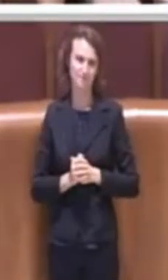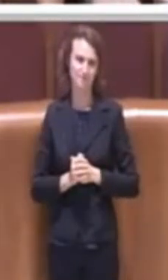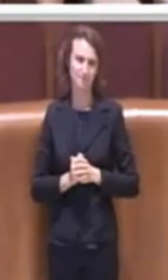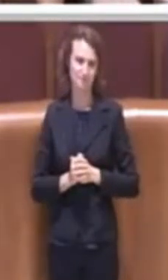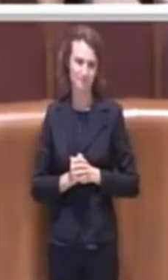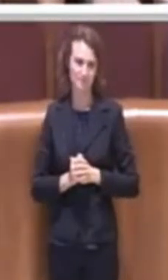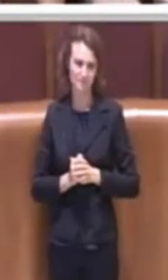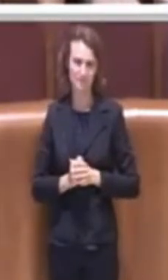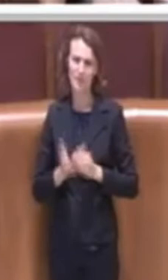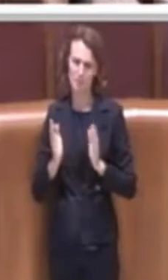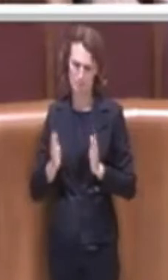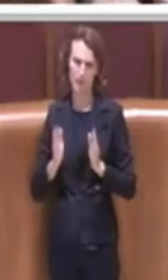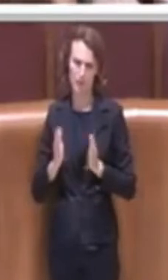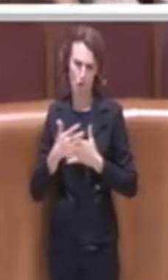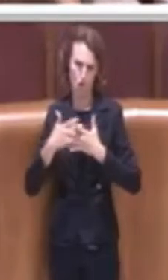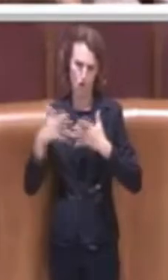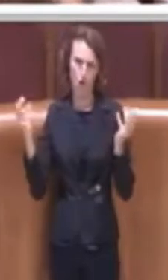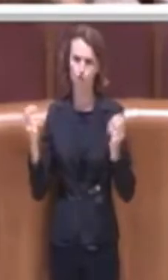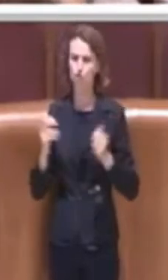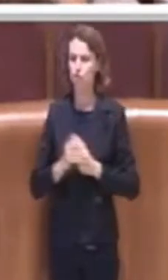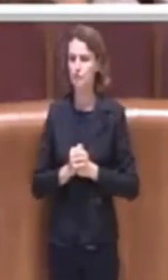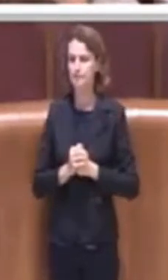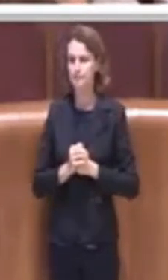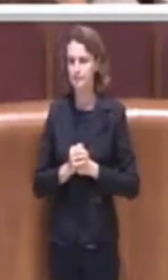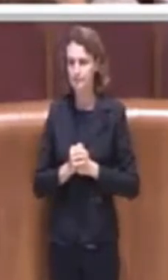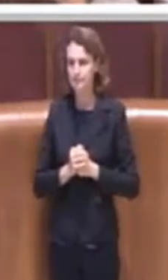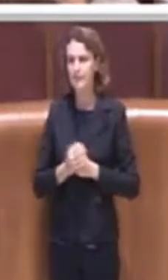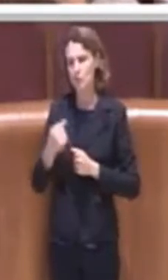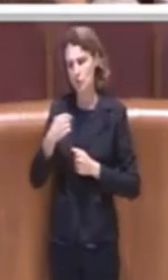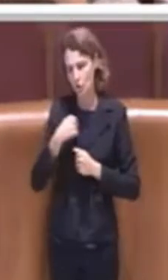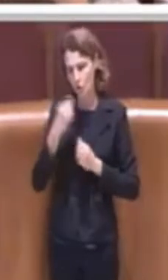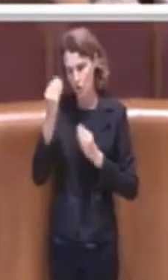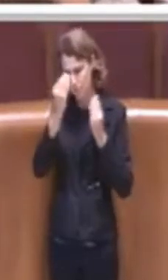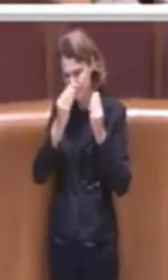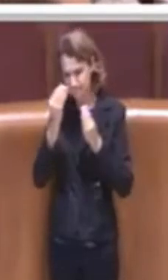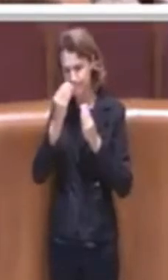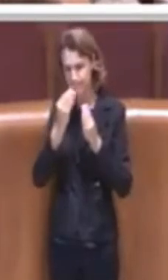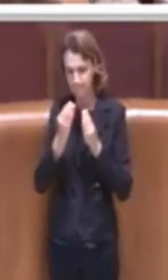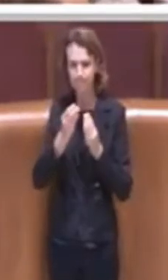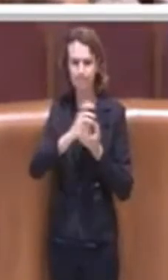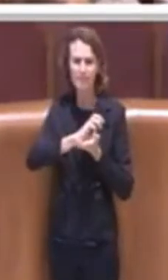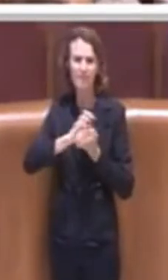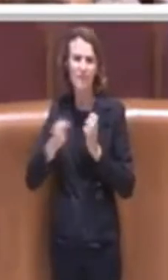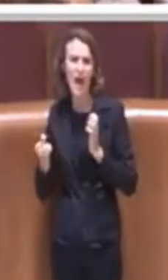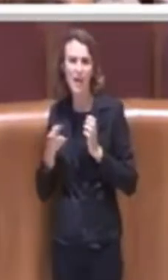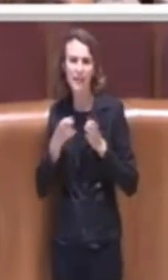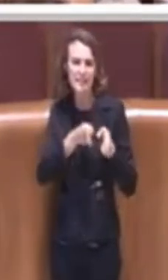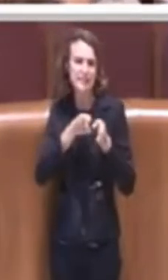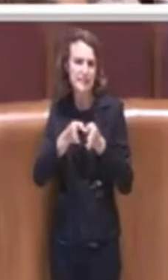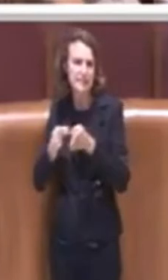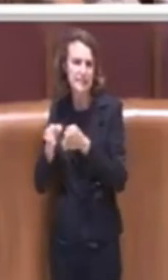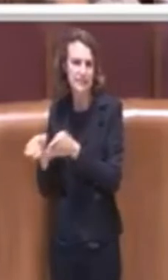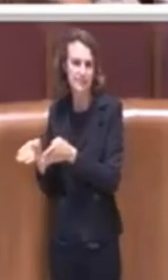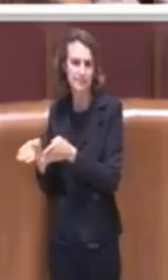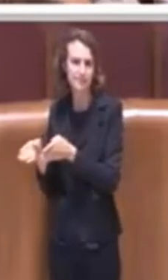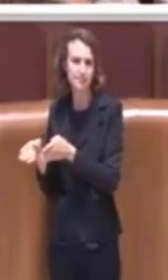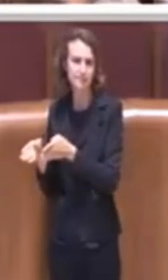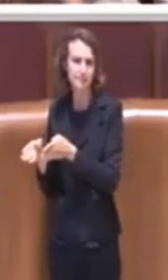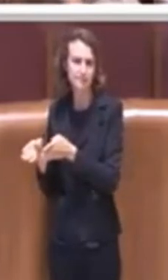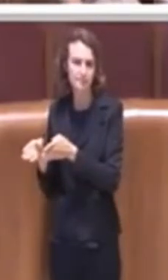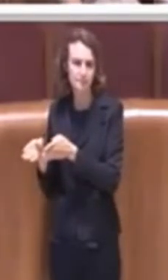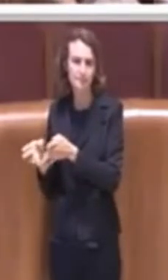abbiamo elaborato una serie di indirizzi che tendono